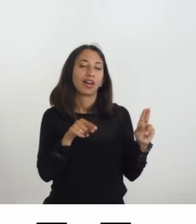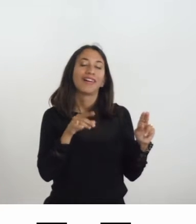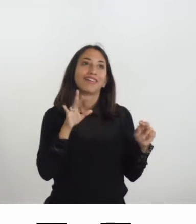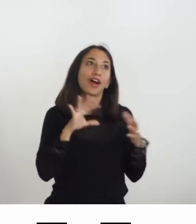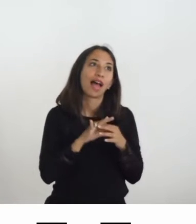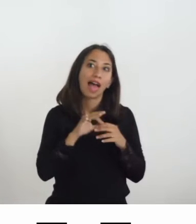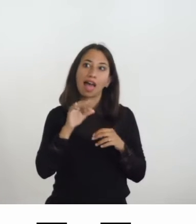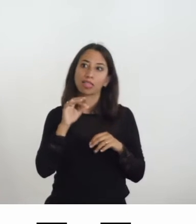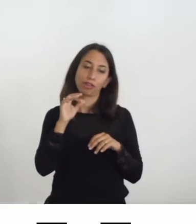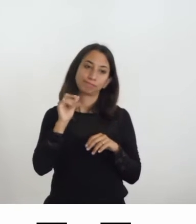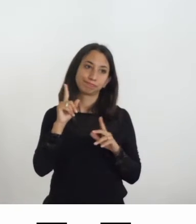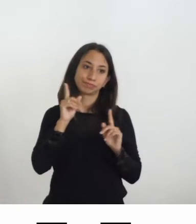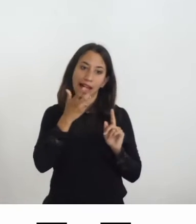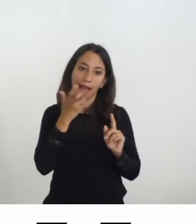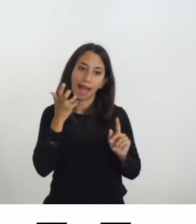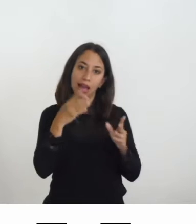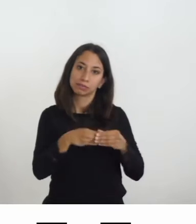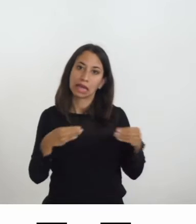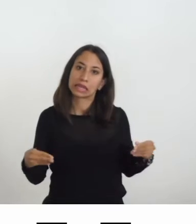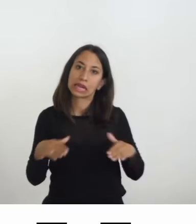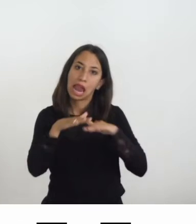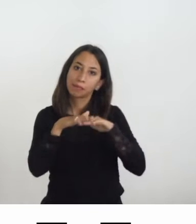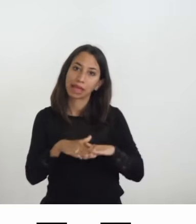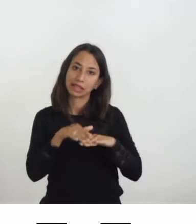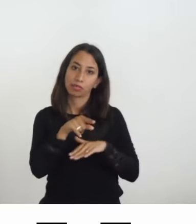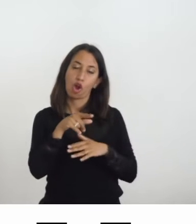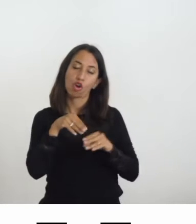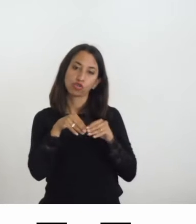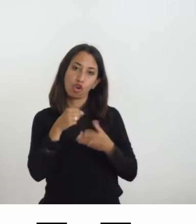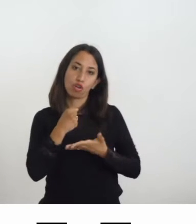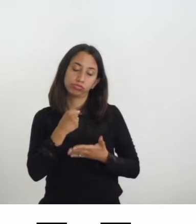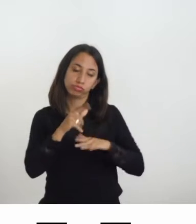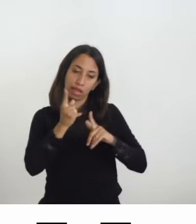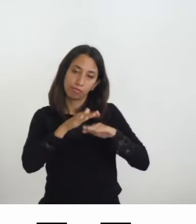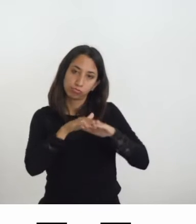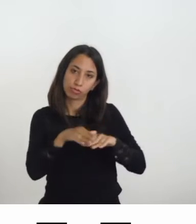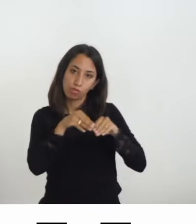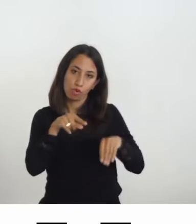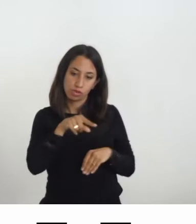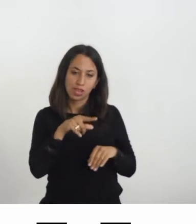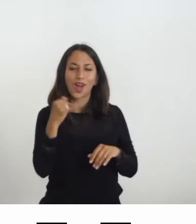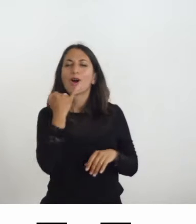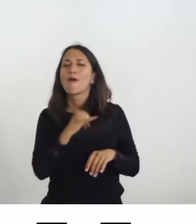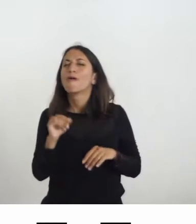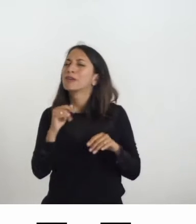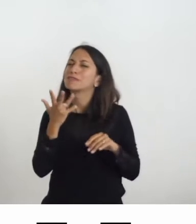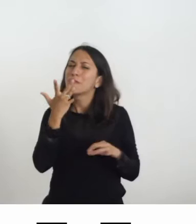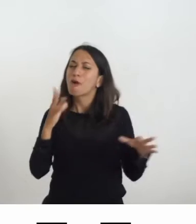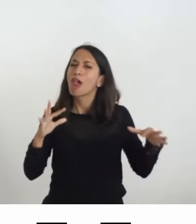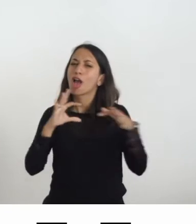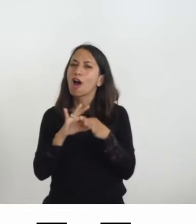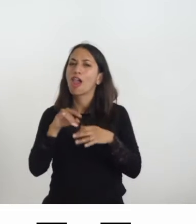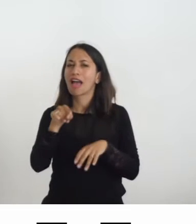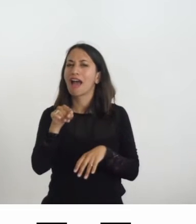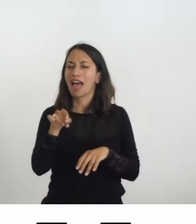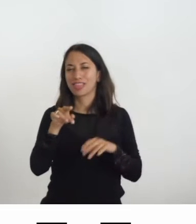del patrimonio dei musei. Ultima citazione di Bruno Munari che nei